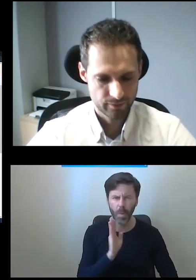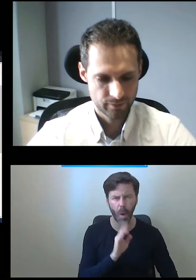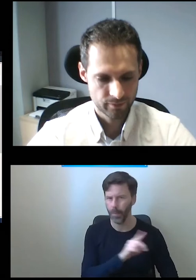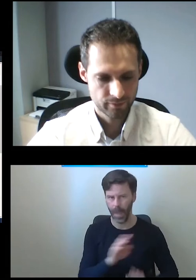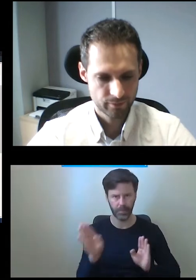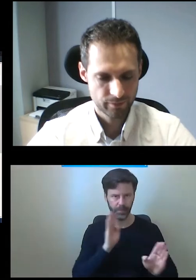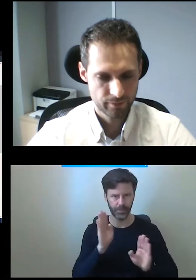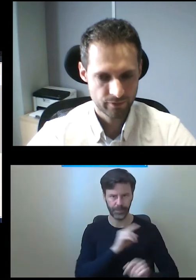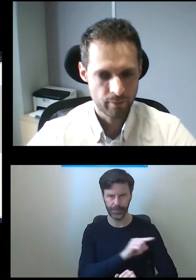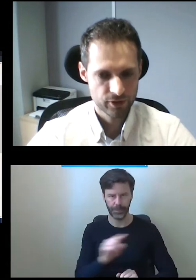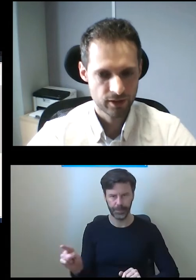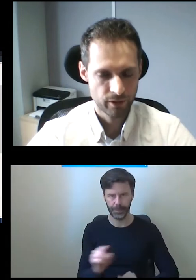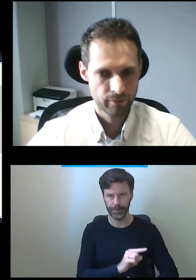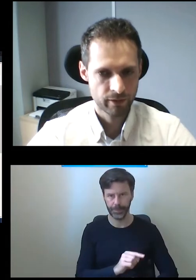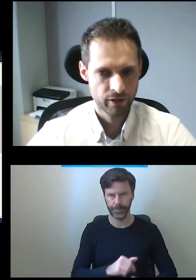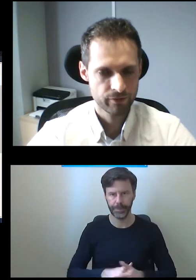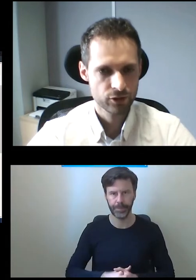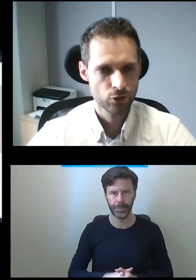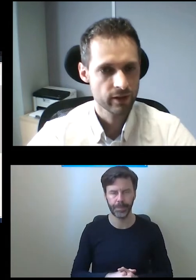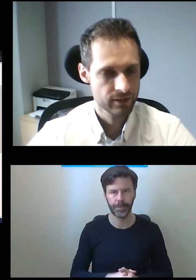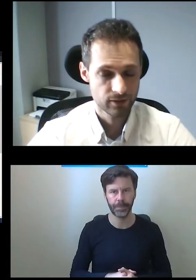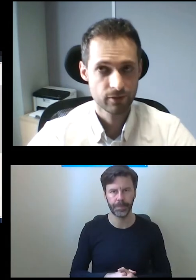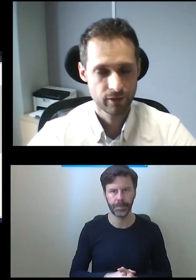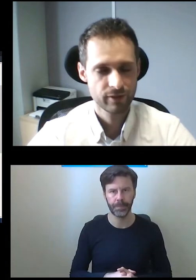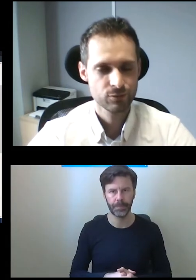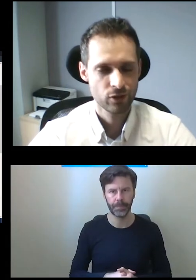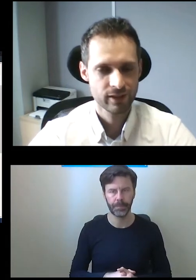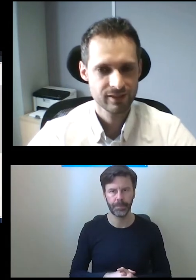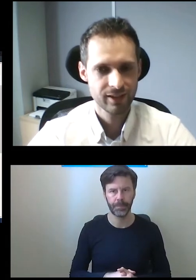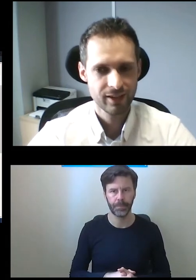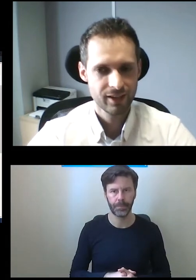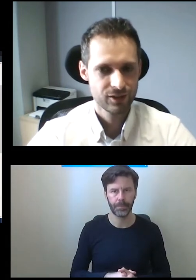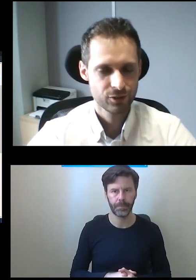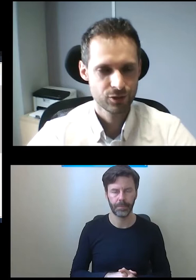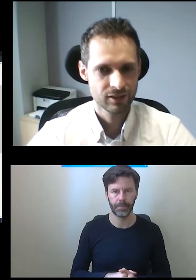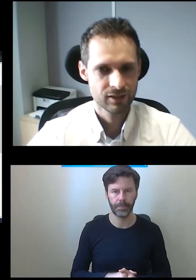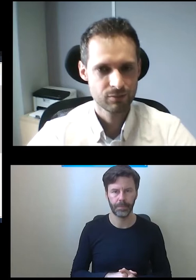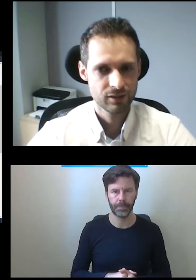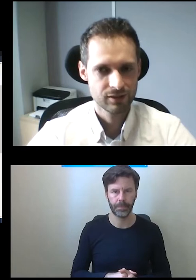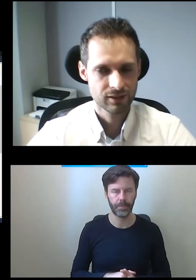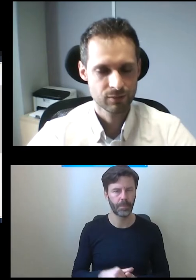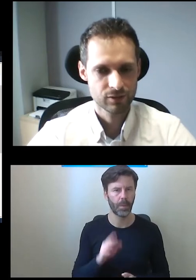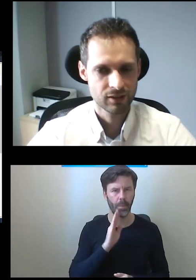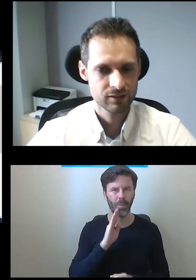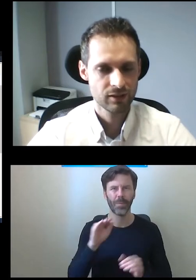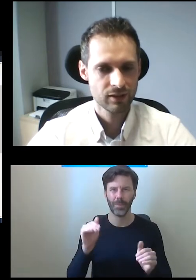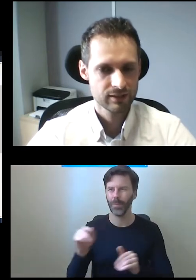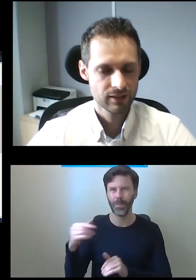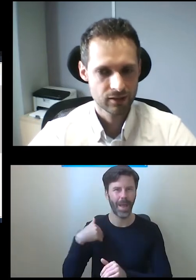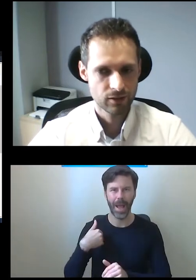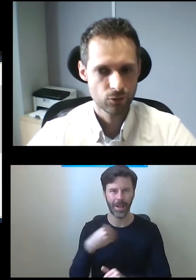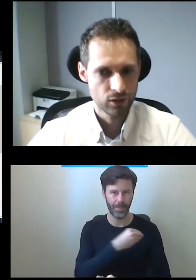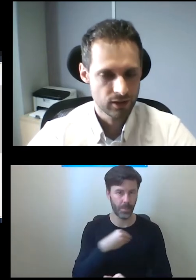wybaczalne, mają, mają, większą tolerancję, mają większą tolerancję. Jeśli chodzi o standardy brytyjskie, tak samo standardy,